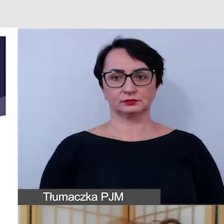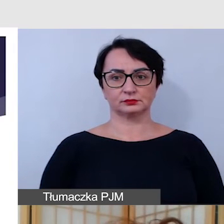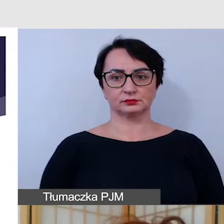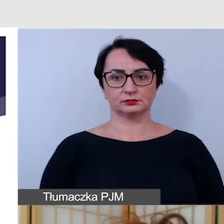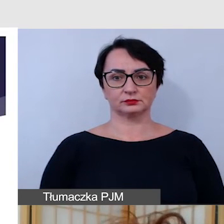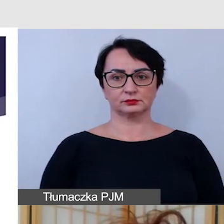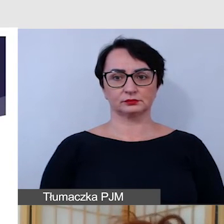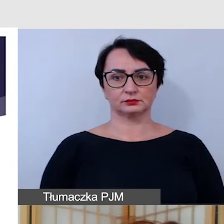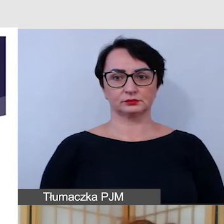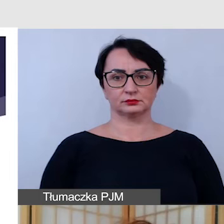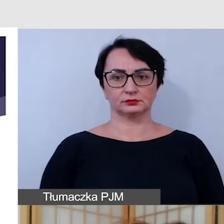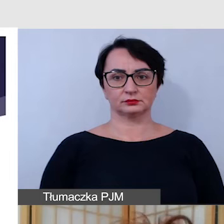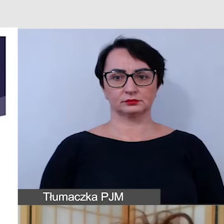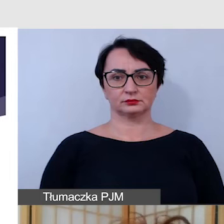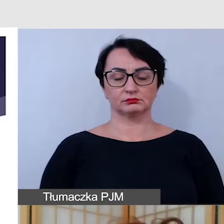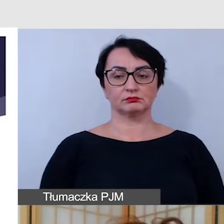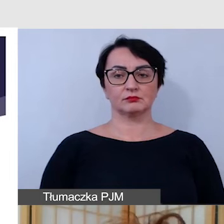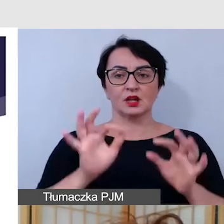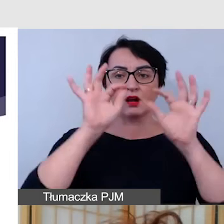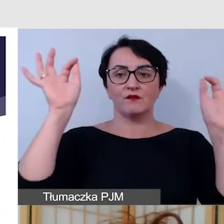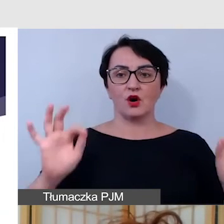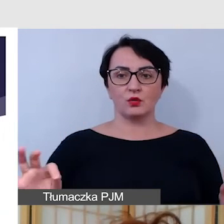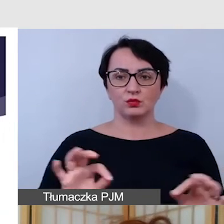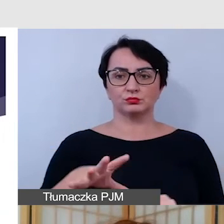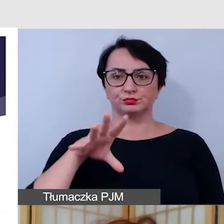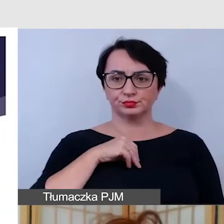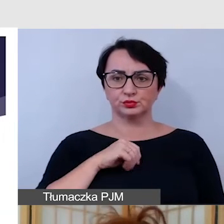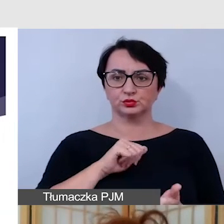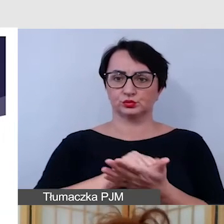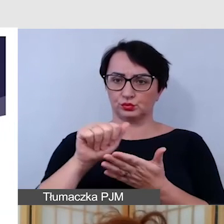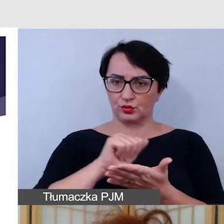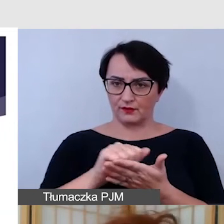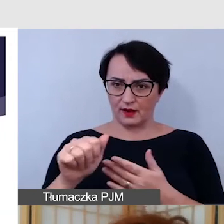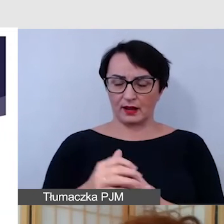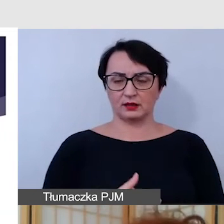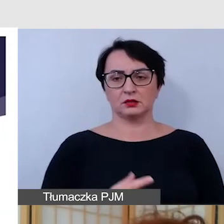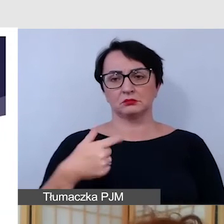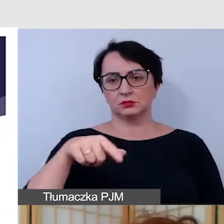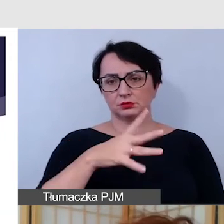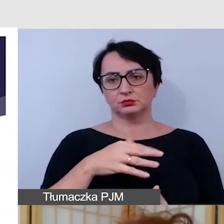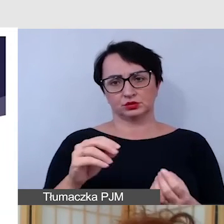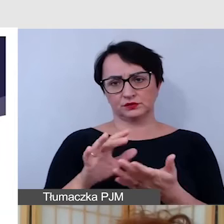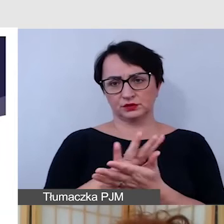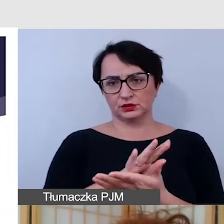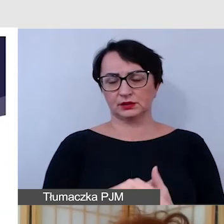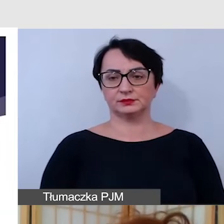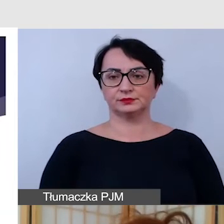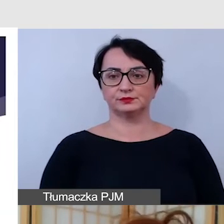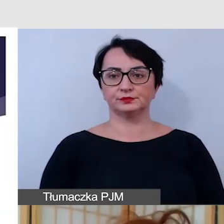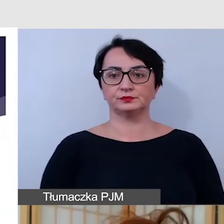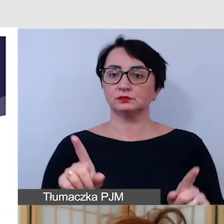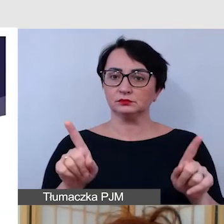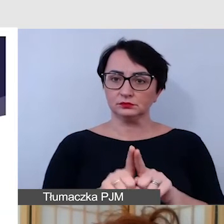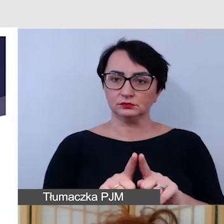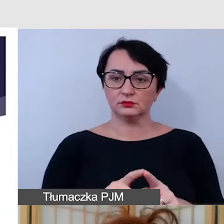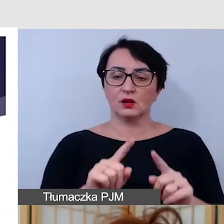tak jak formularze mogą być w formie drukowanej, prawda, do tego jesteśmy bardzo często przyzwyczajeni, tak samo